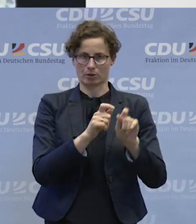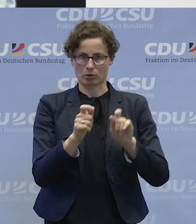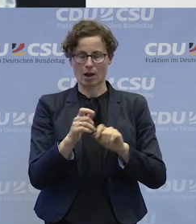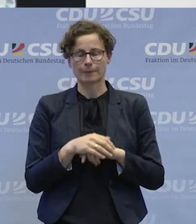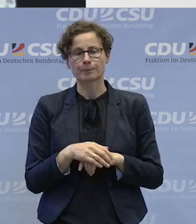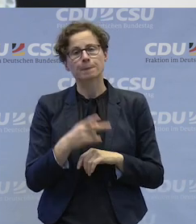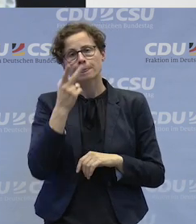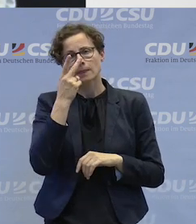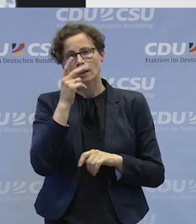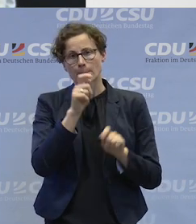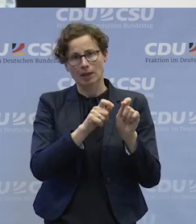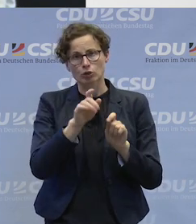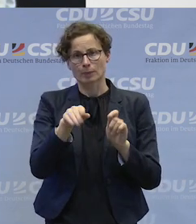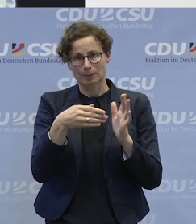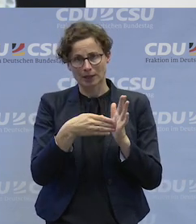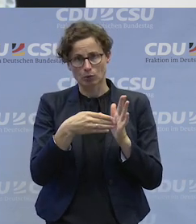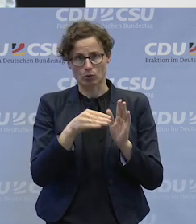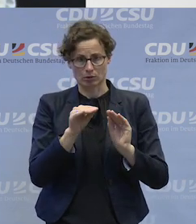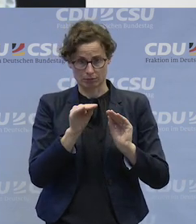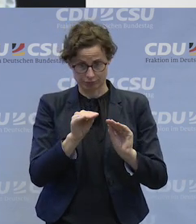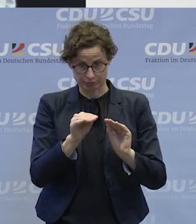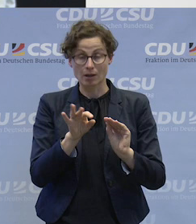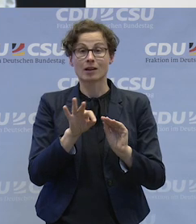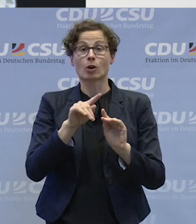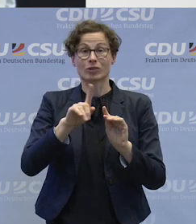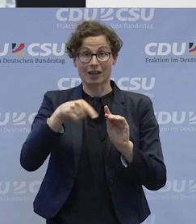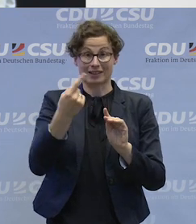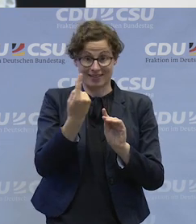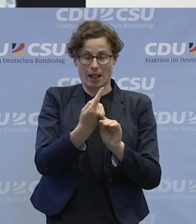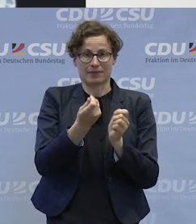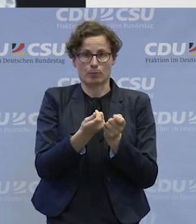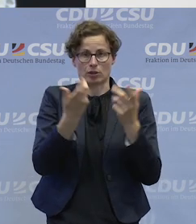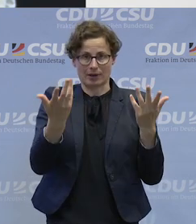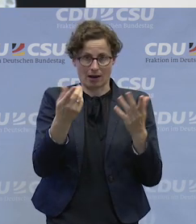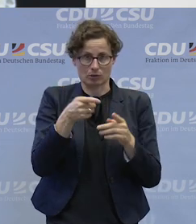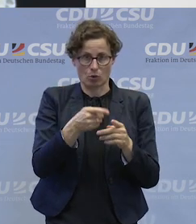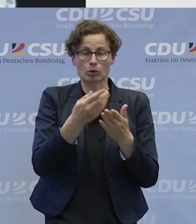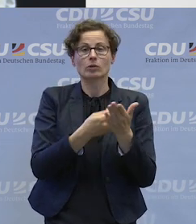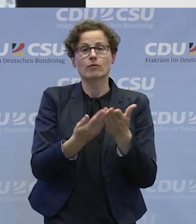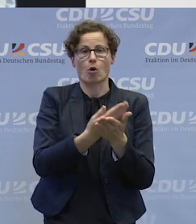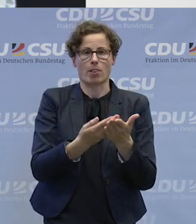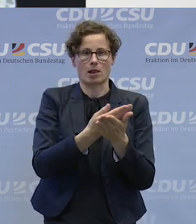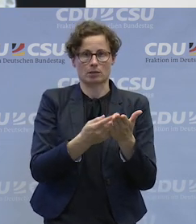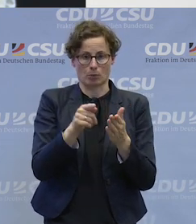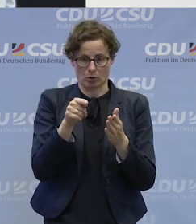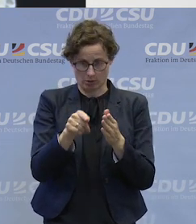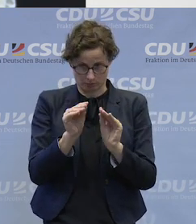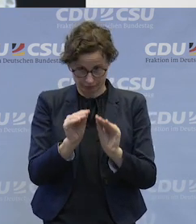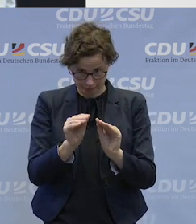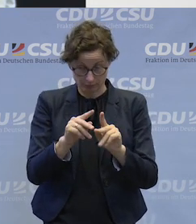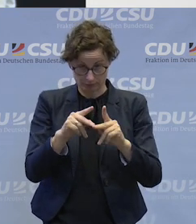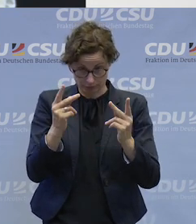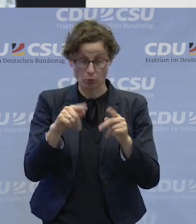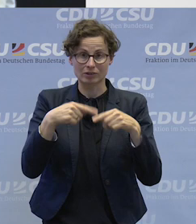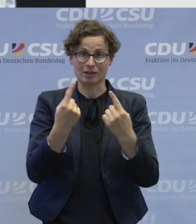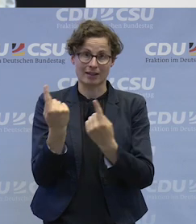mit Behinderung zu qualifizieren, um diese Sachen zu machen? Weil Vorbilder, Vorbilder ist das einzig Wahre, was ich glaube, was wir brauchen, um